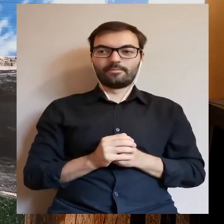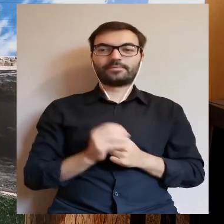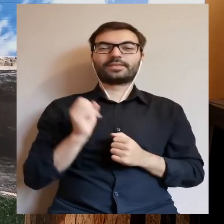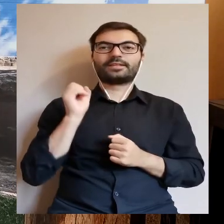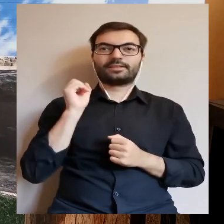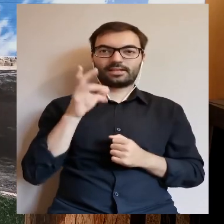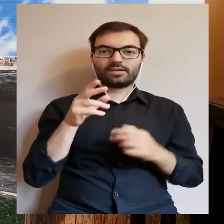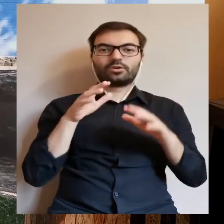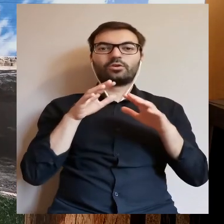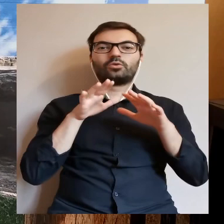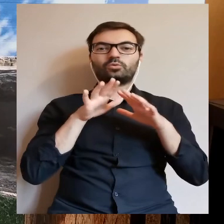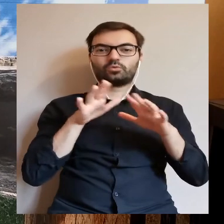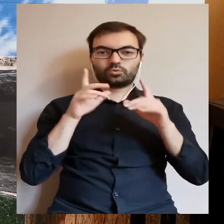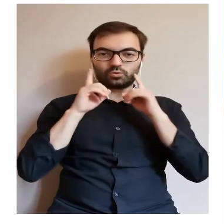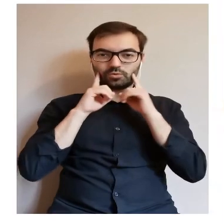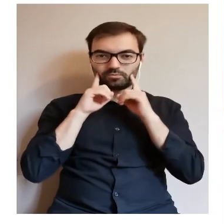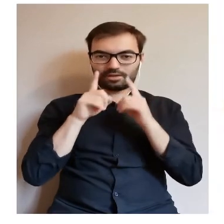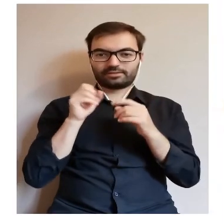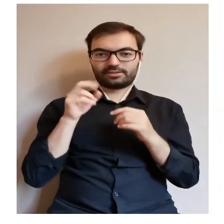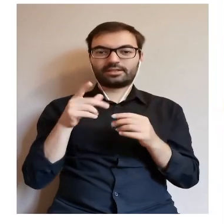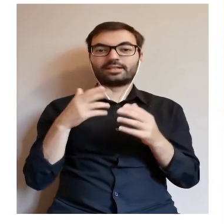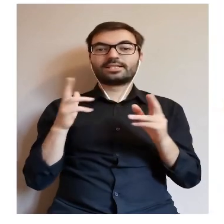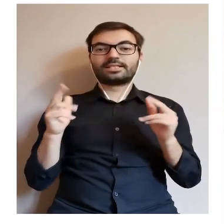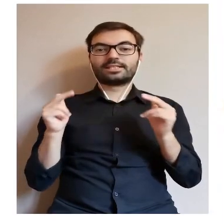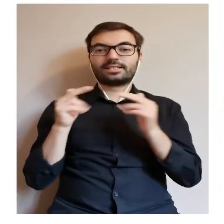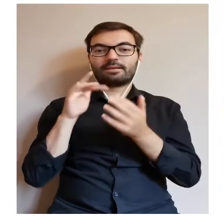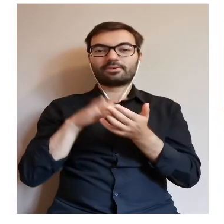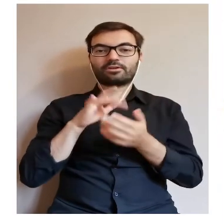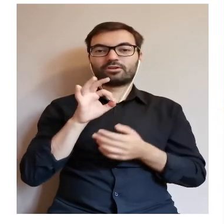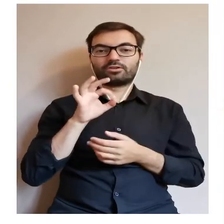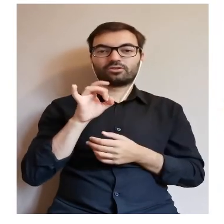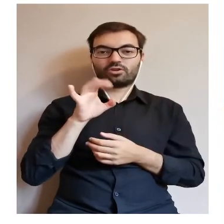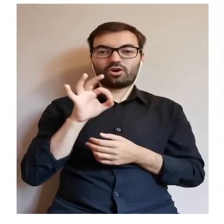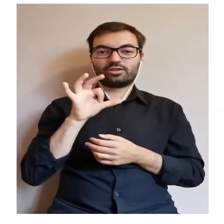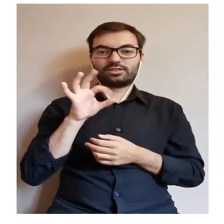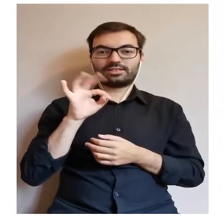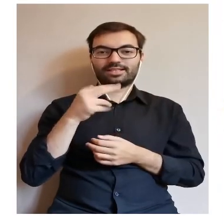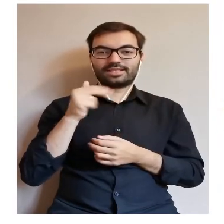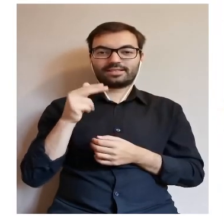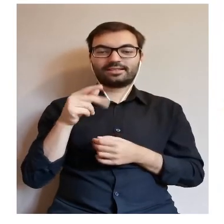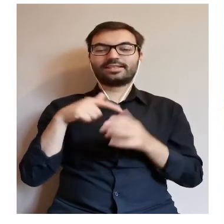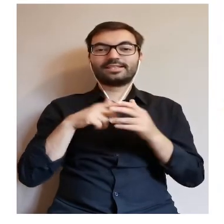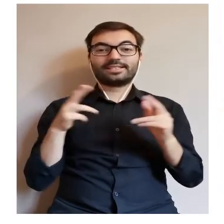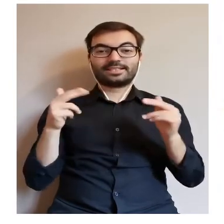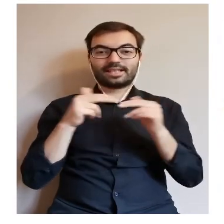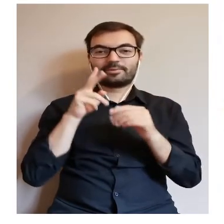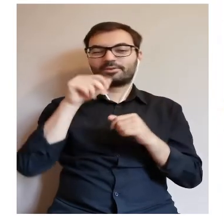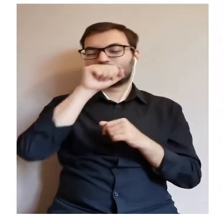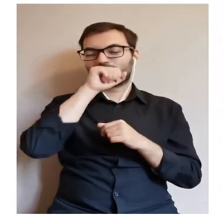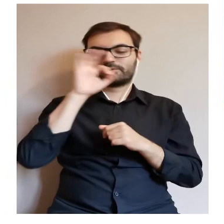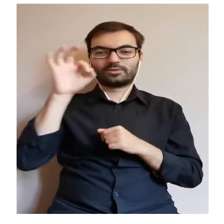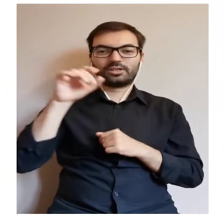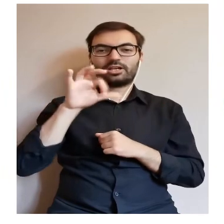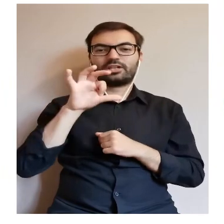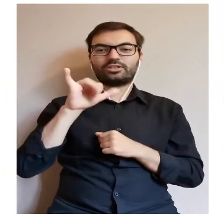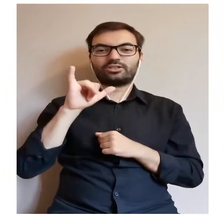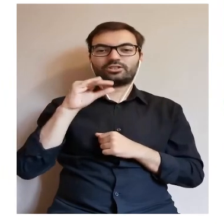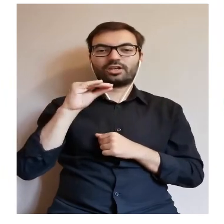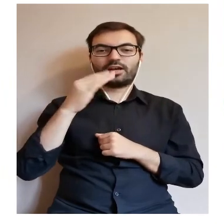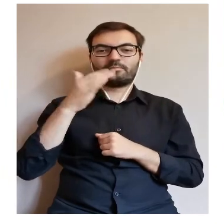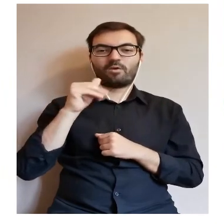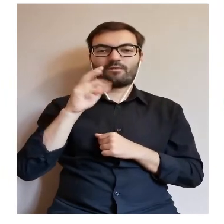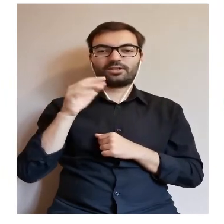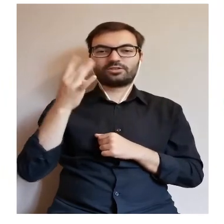Jest w tych słowach sporo prawdy, ponieważ zamek w Gostyninie, ten ukochany zamek Siemowita IV,